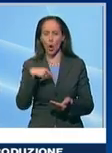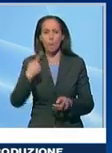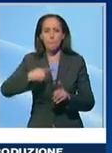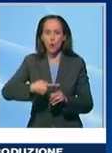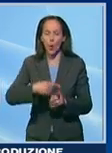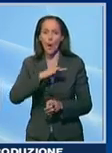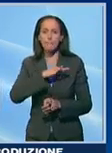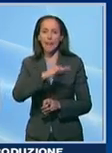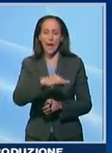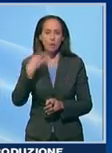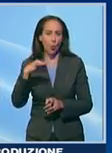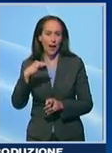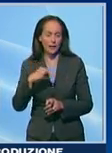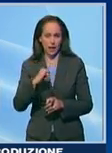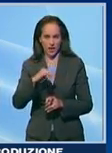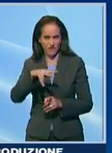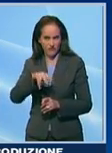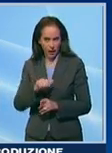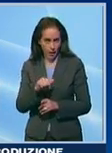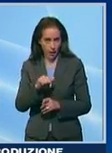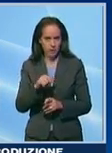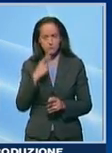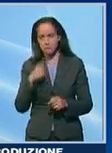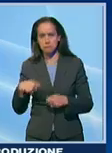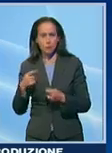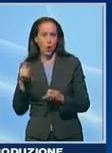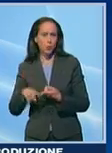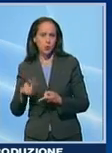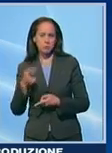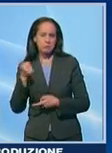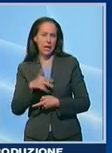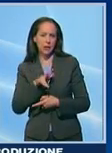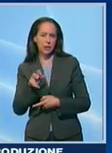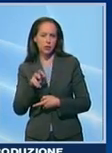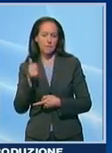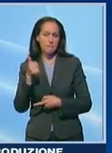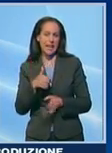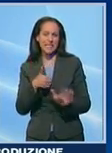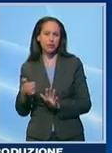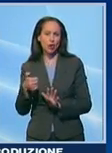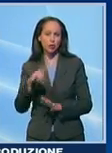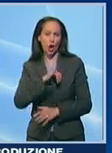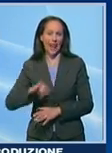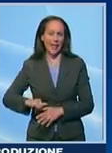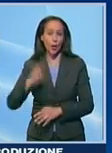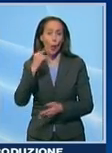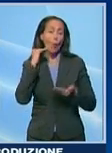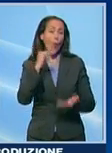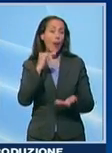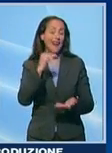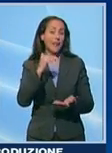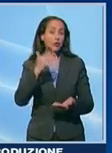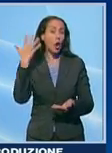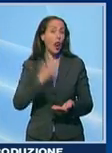qualità e IVA. Il consumatore mediamente spendeva dalle 1.300 a 1.600 lire per un litro di latte fresco